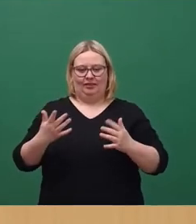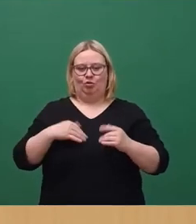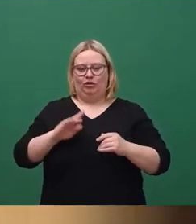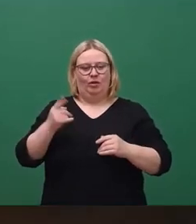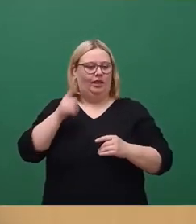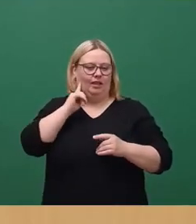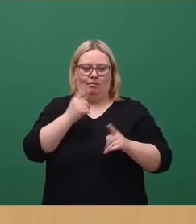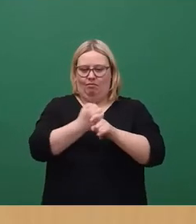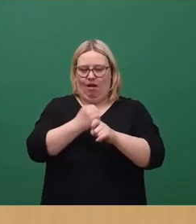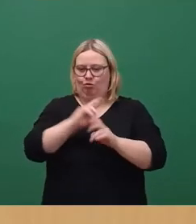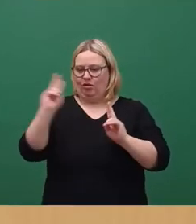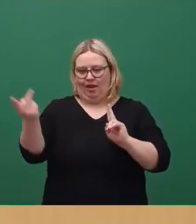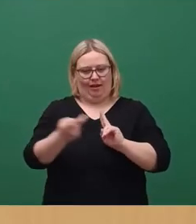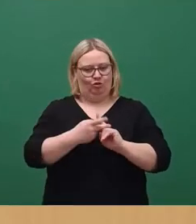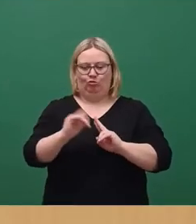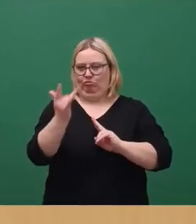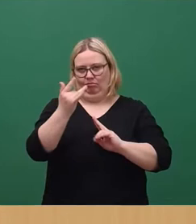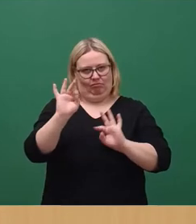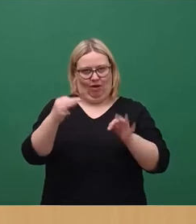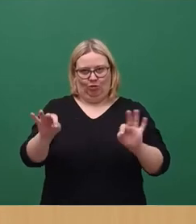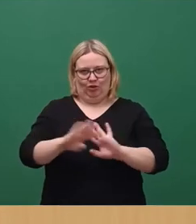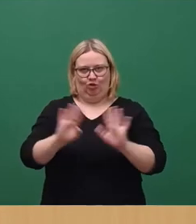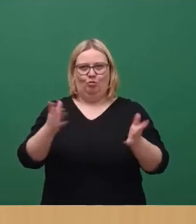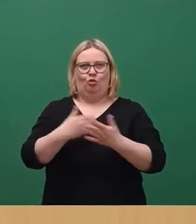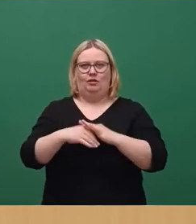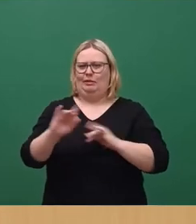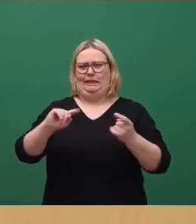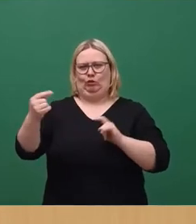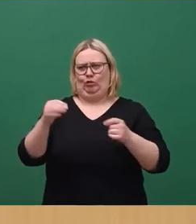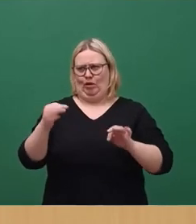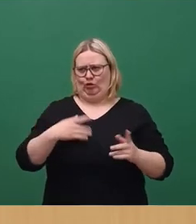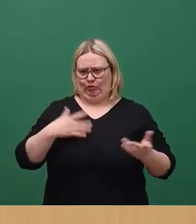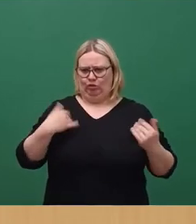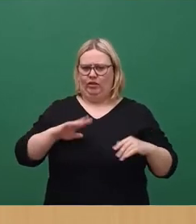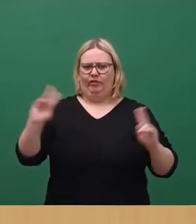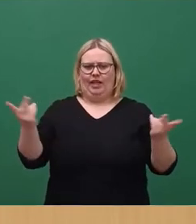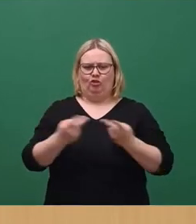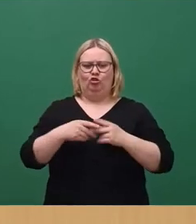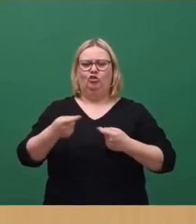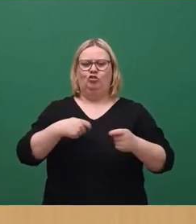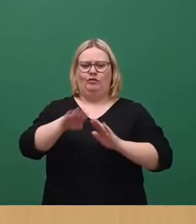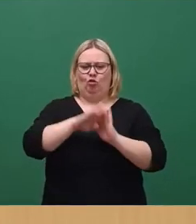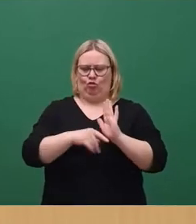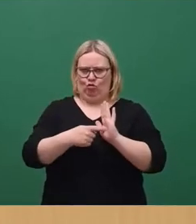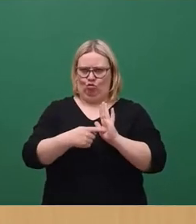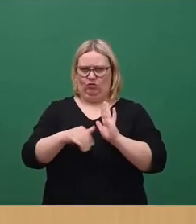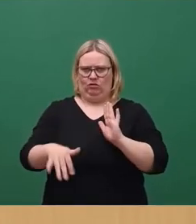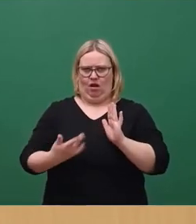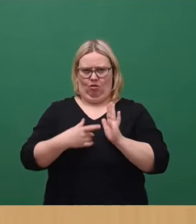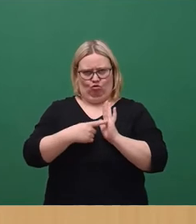einheitlich gleich, und da will ich auch keine Diskussion mit Ihnen hören. Wir haben eine Geschäftsordnung, wir haben eine Geschäftsordnung,